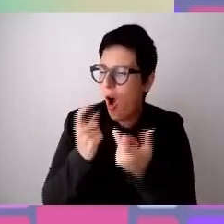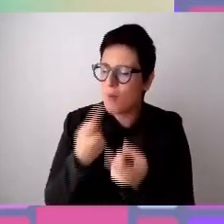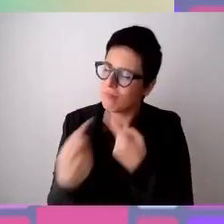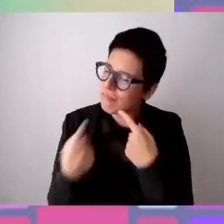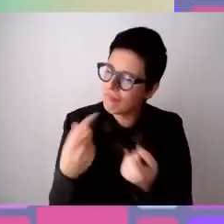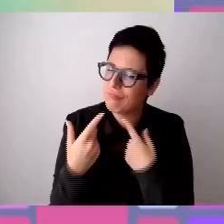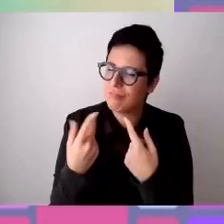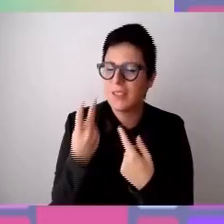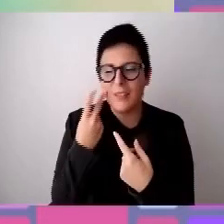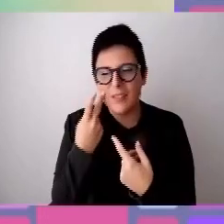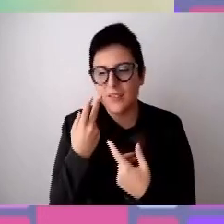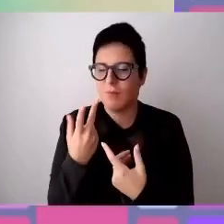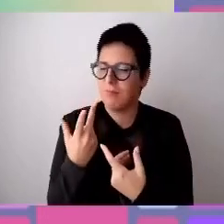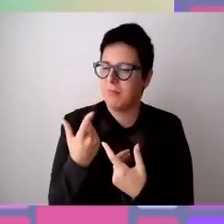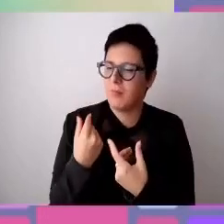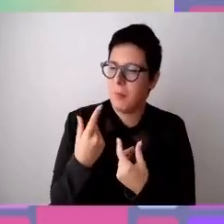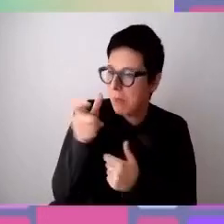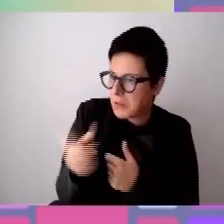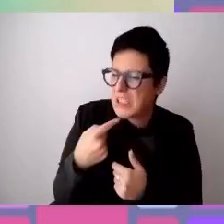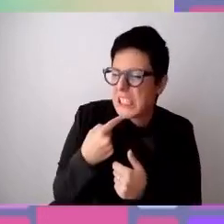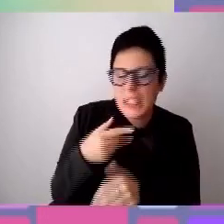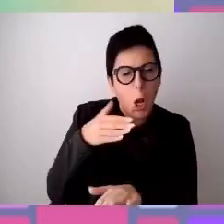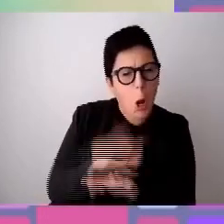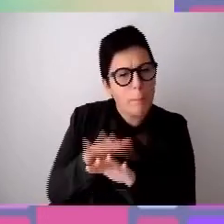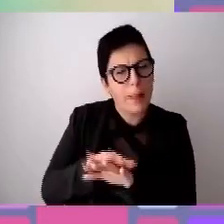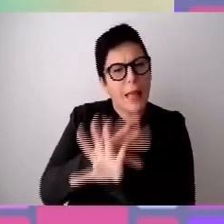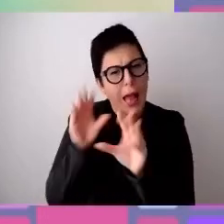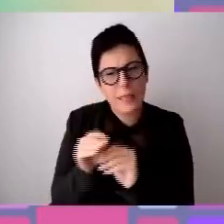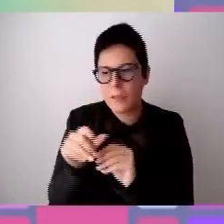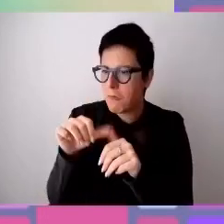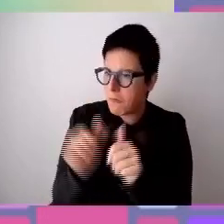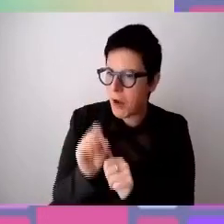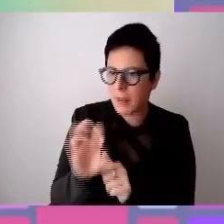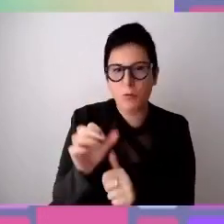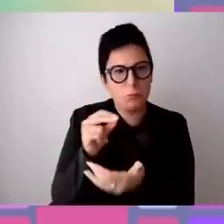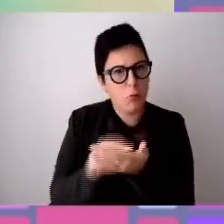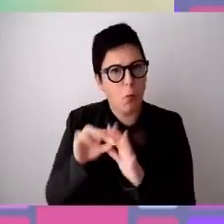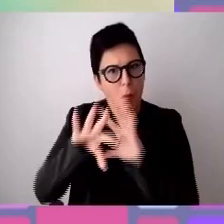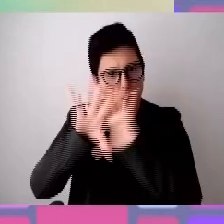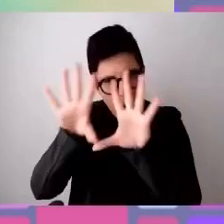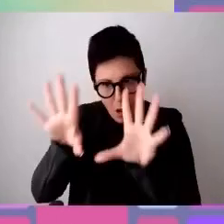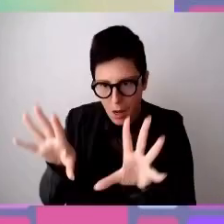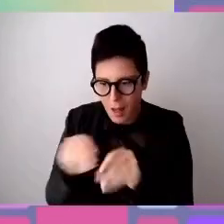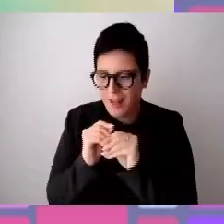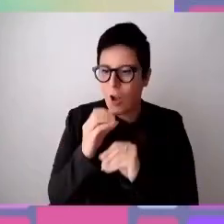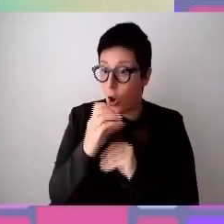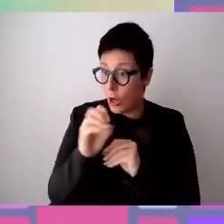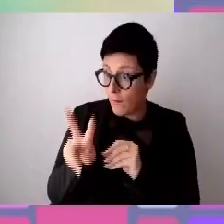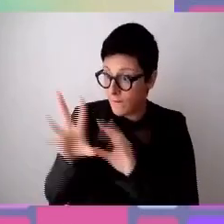un po' la persona, anche le competenze, anche la formazione scolastica, per poi girare,